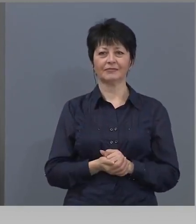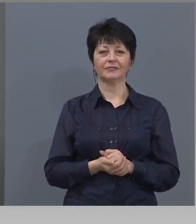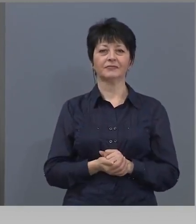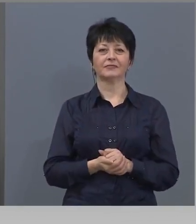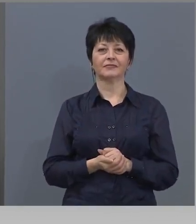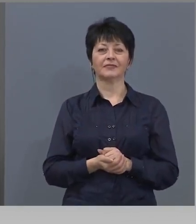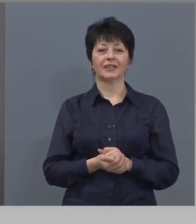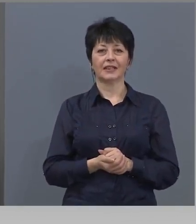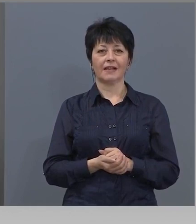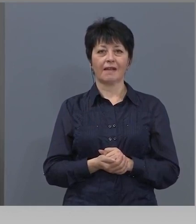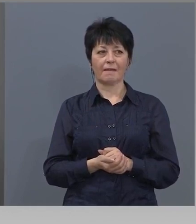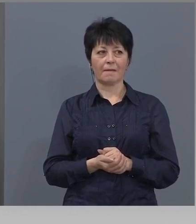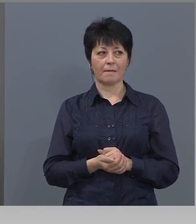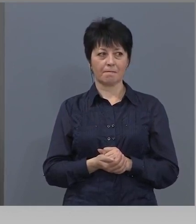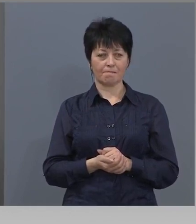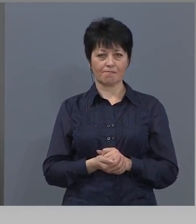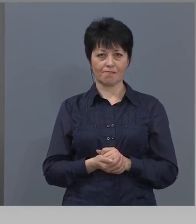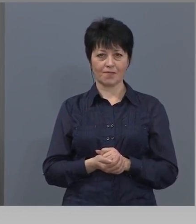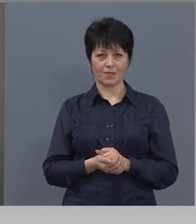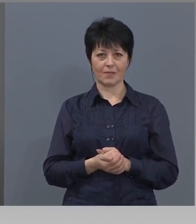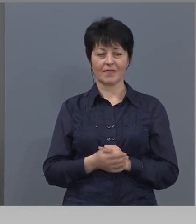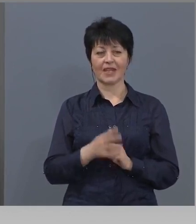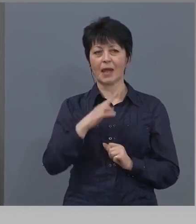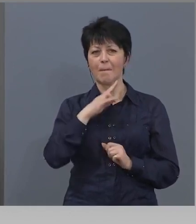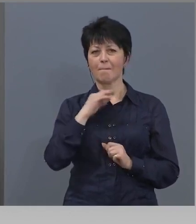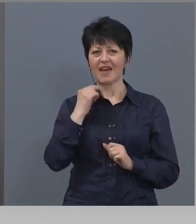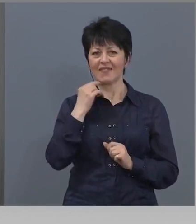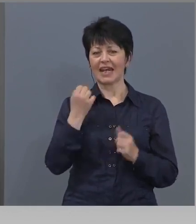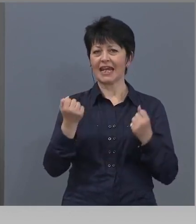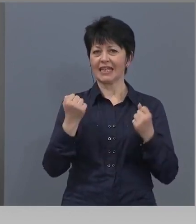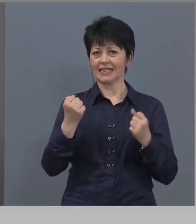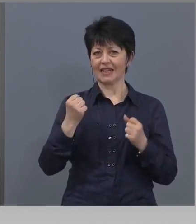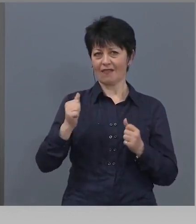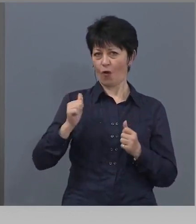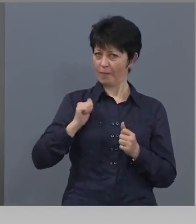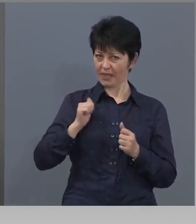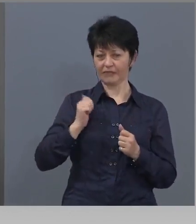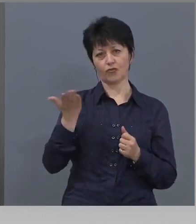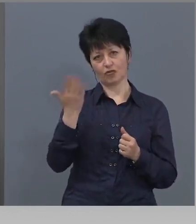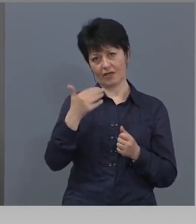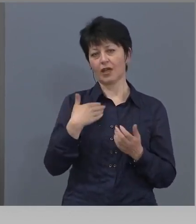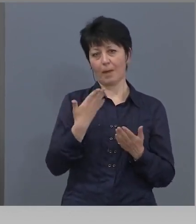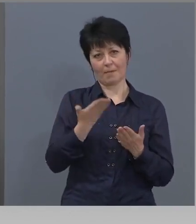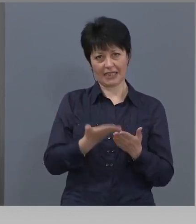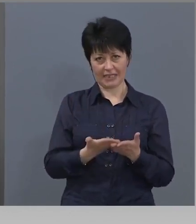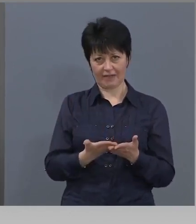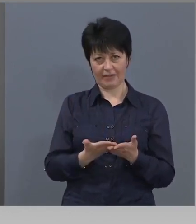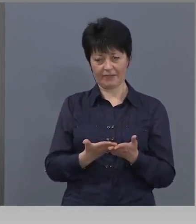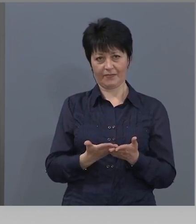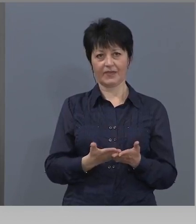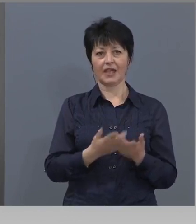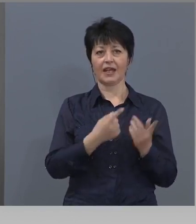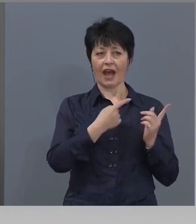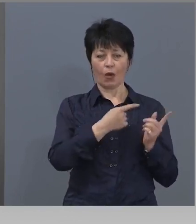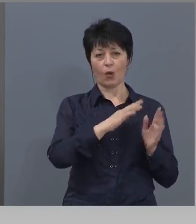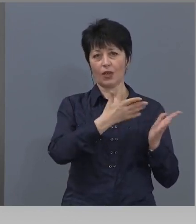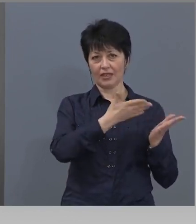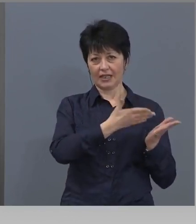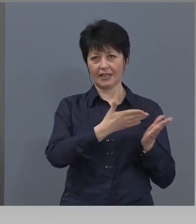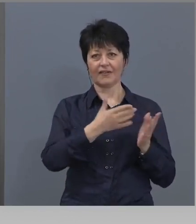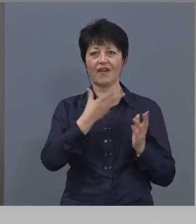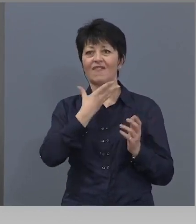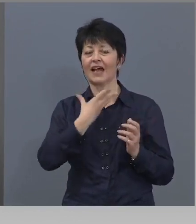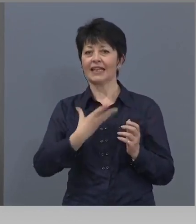въпрос здравеопазване и МЕВРЕ. МЕВРЕ и здравеопазването ще ви го остава. Владиката, синода, се съгласи.